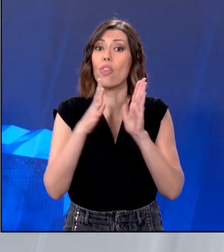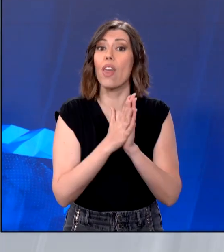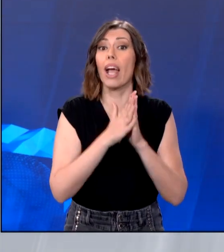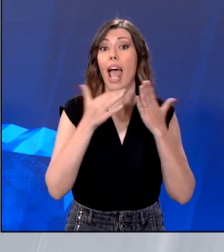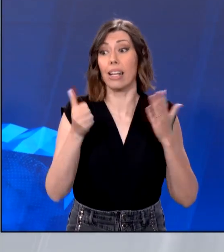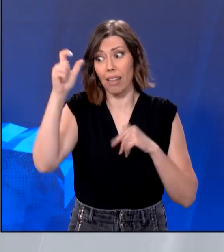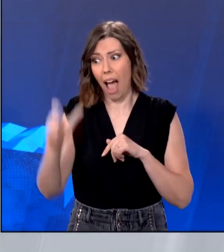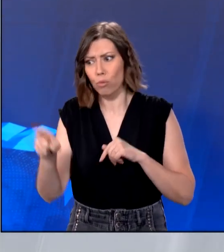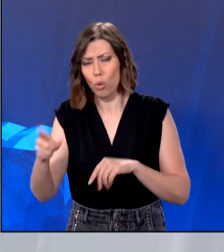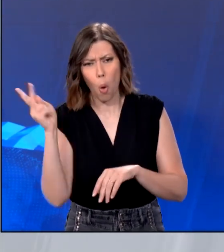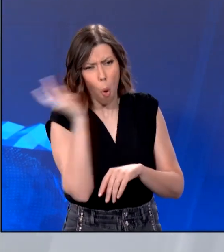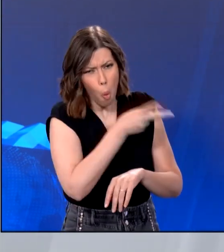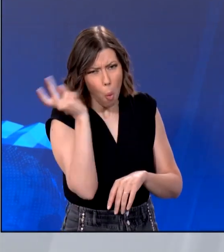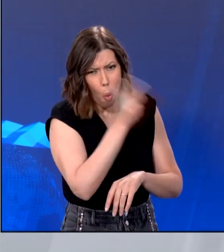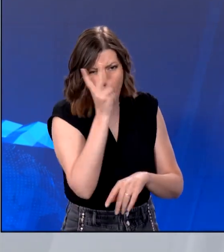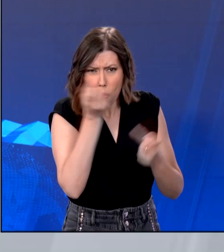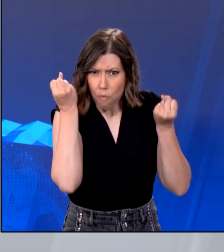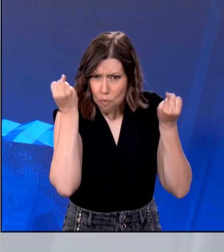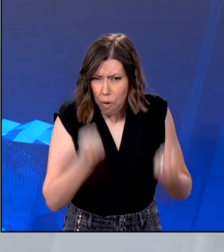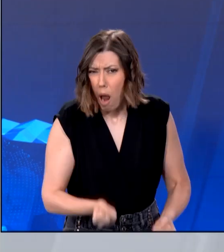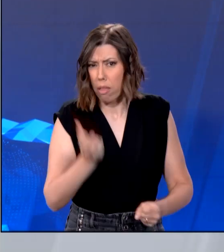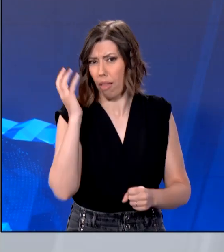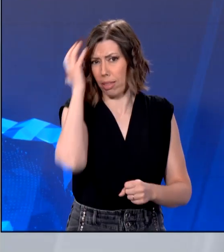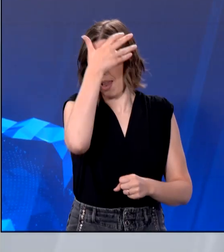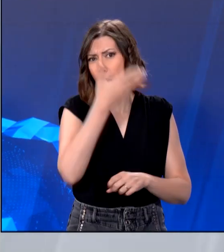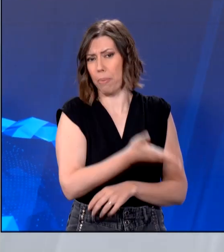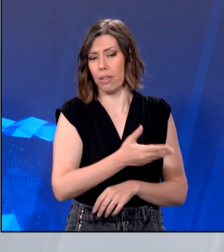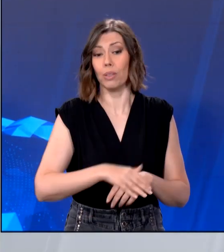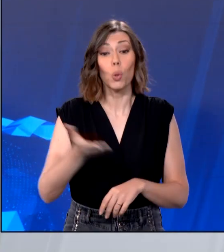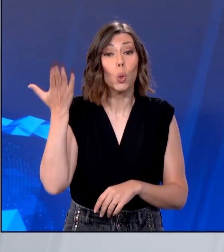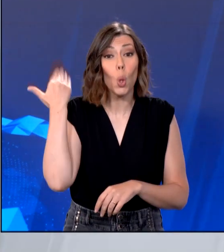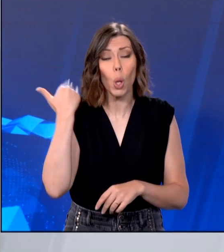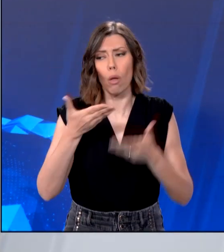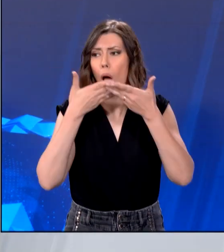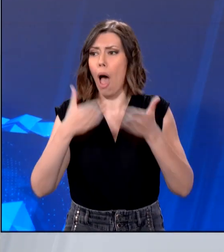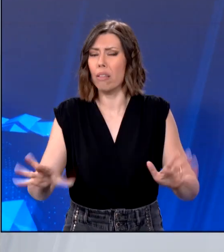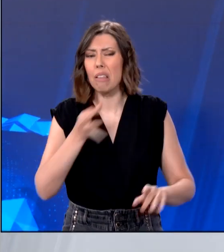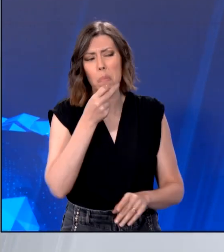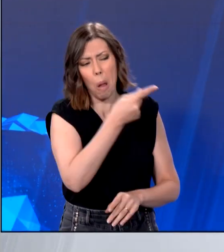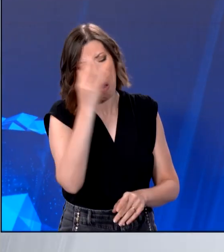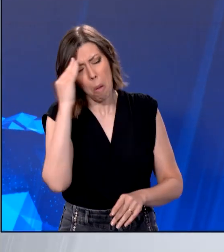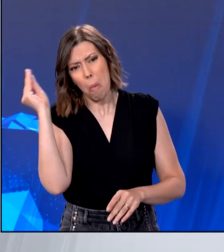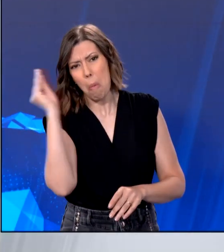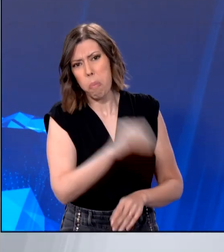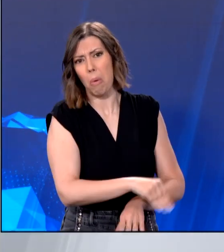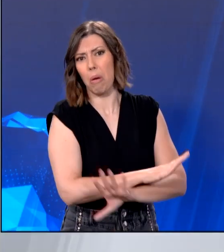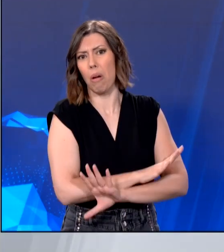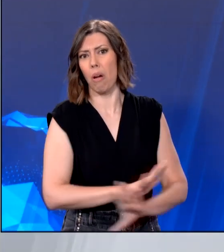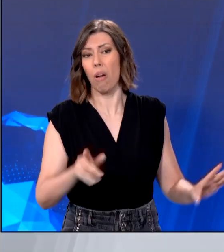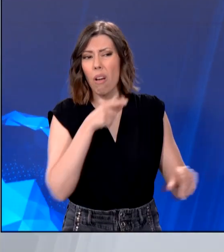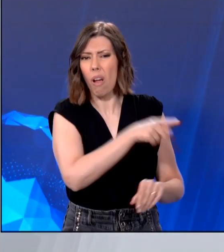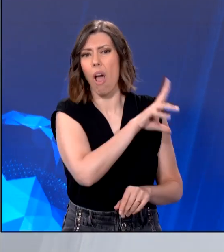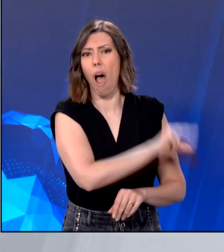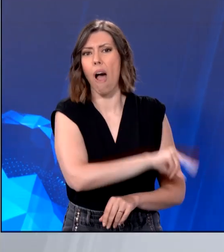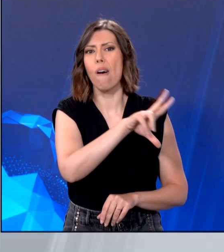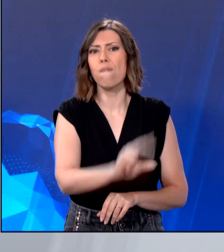υπήρξε ένας από τους φοδρότερους επικριτές του Τραμπ. Τον είχε αποκαλέσει δημόσια ηλίθιο υποψήφιο πρόεδρο και τον συνέκρινε